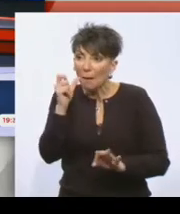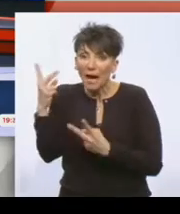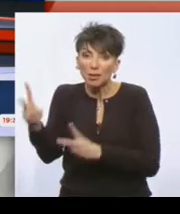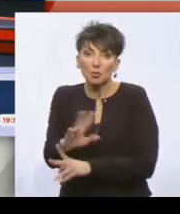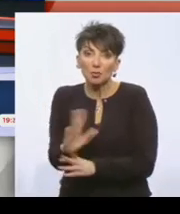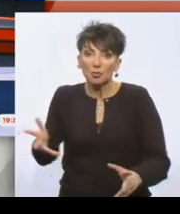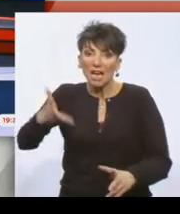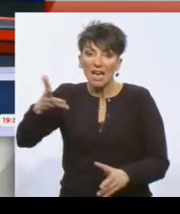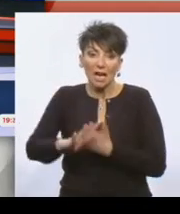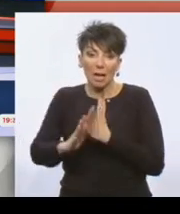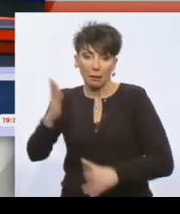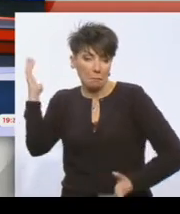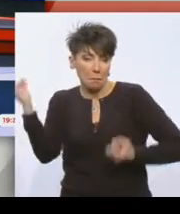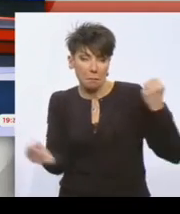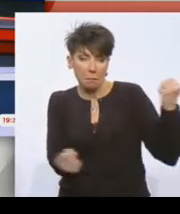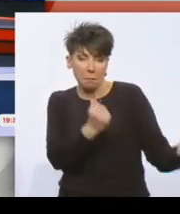Ακριβώς, τον είχε χτυπήσει πάρα πολύ σοβαρά και 7 μέρες μετά ζήτησε συγγνώμη.